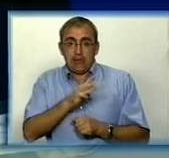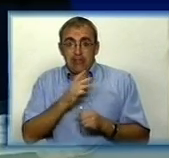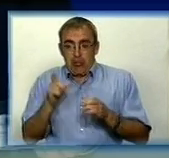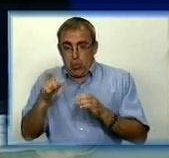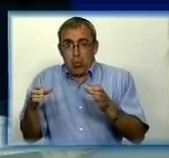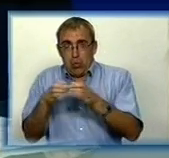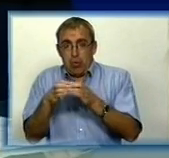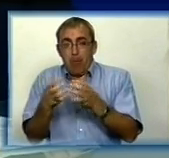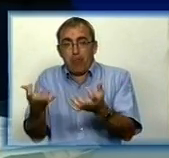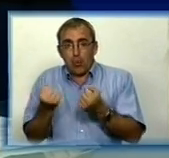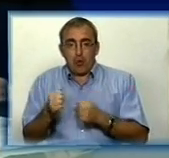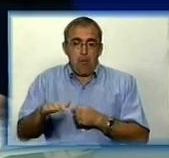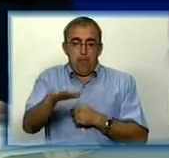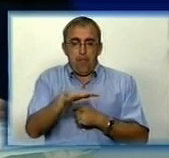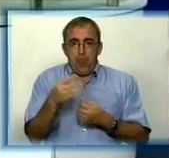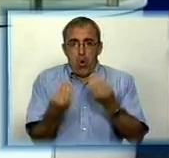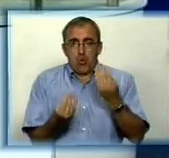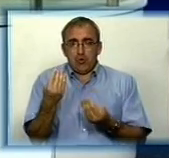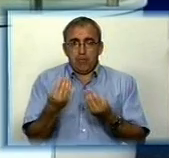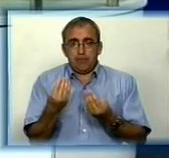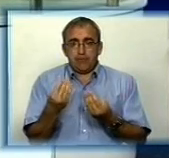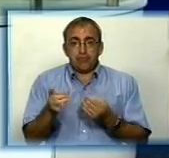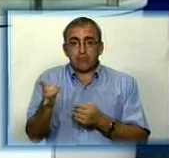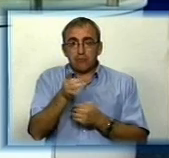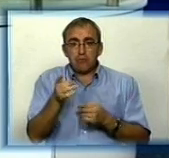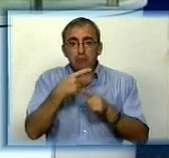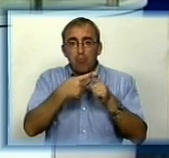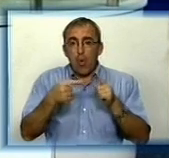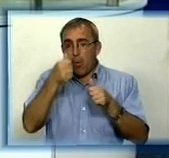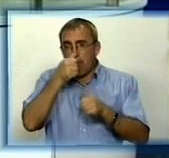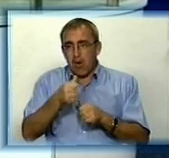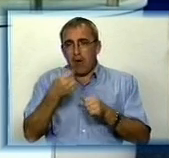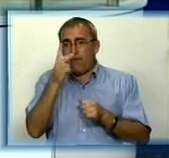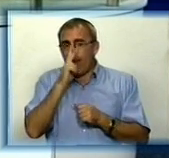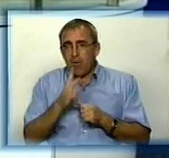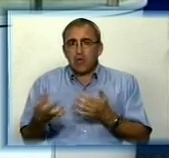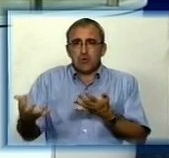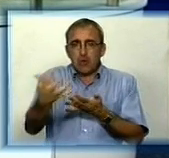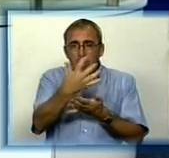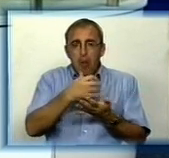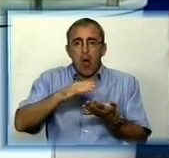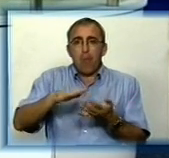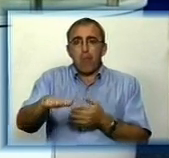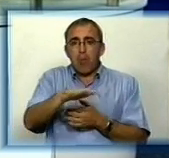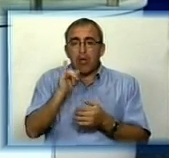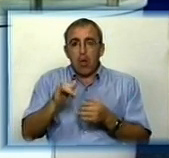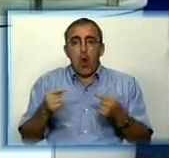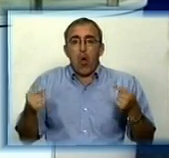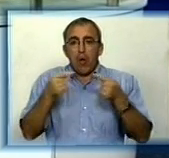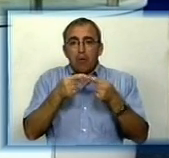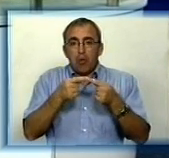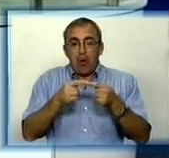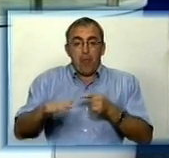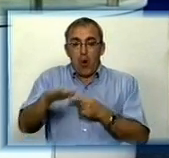площадку. В тому, що в районі полутора місяців, двох місяців збирали ці площадки, і определився список із 20